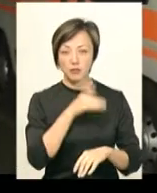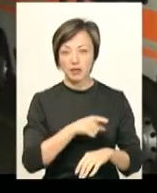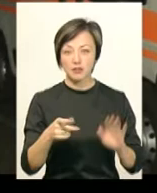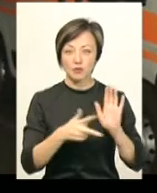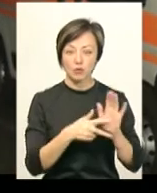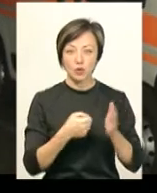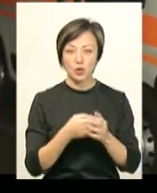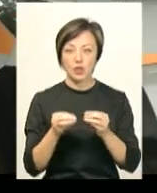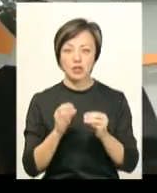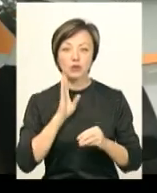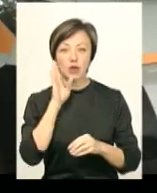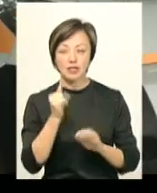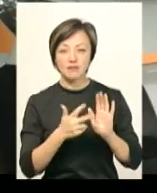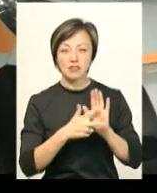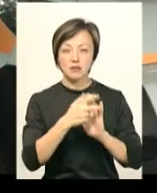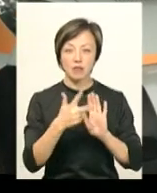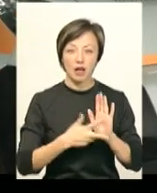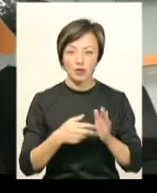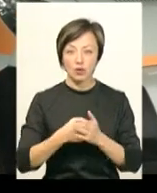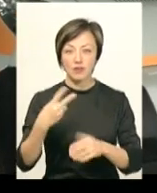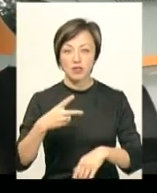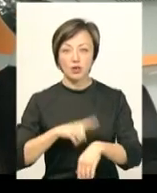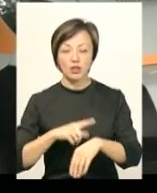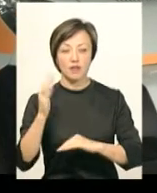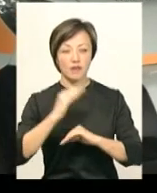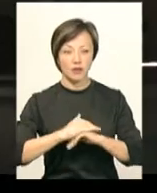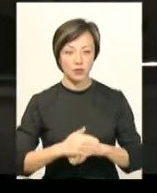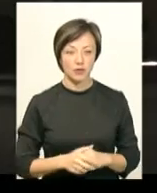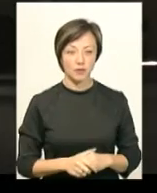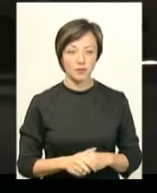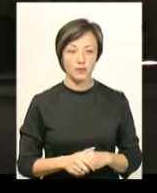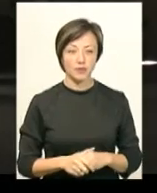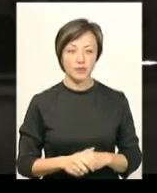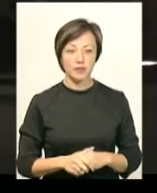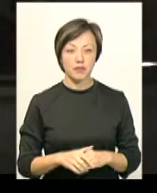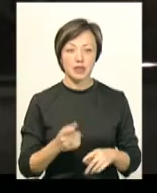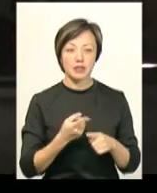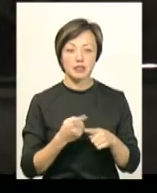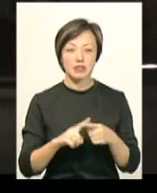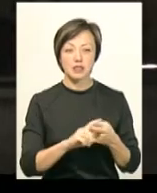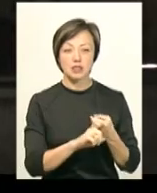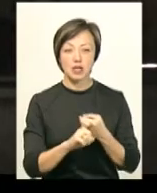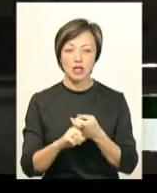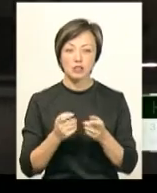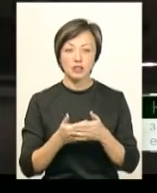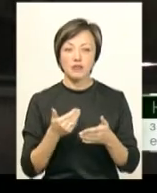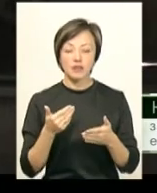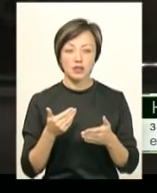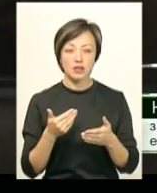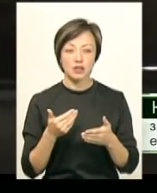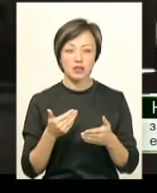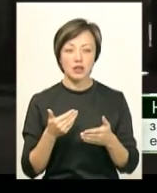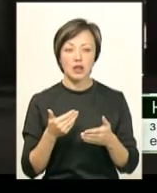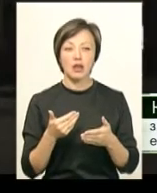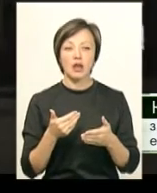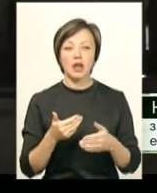8 до 10 ранку та з 18 до 20 години вечора. Це залежить від того, що низька